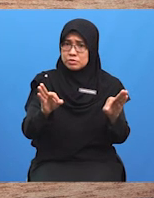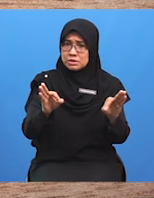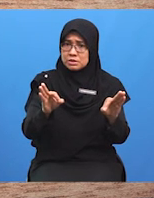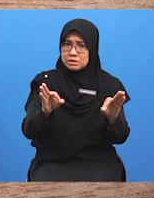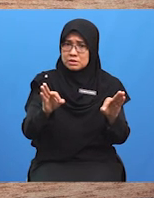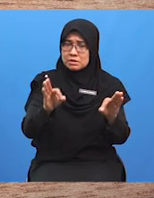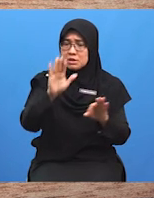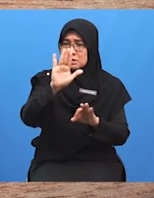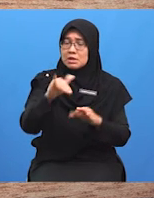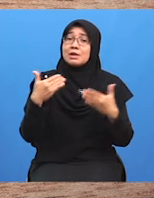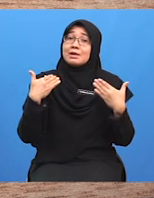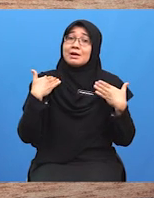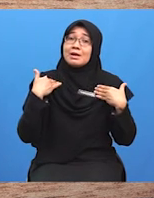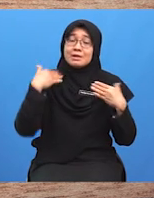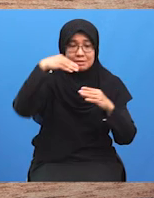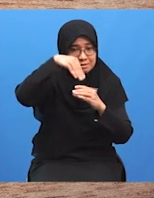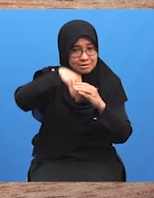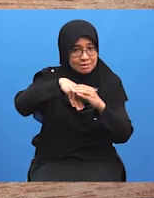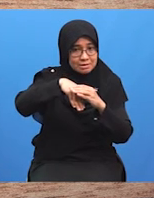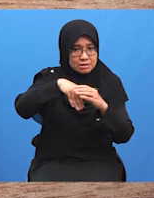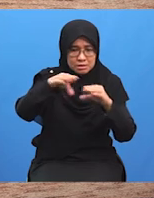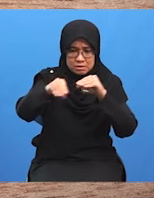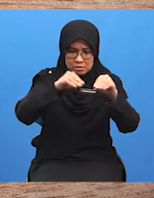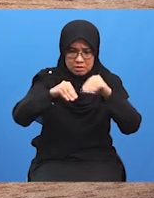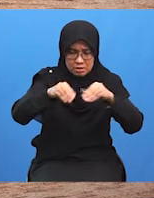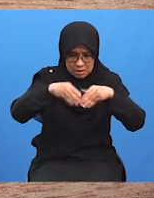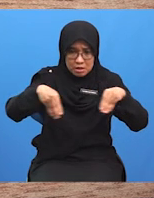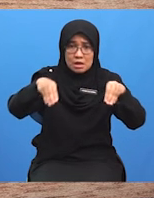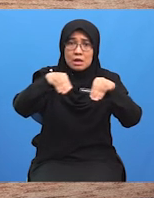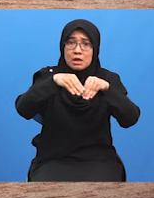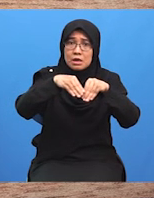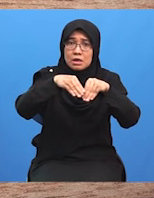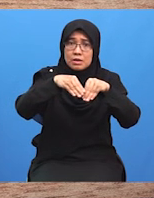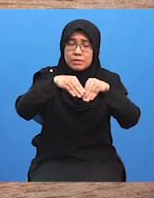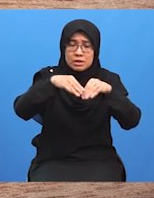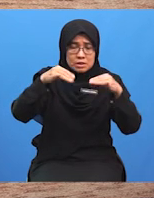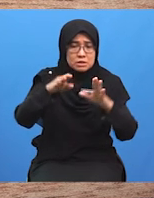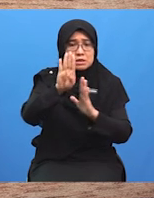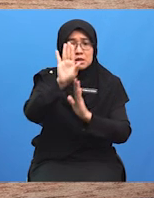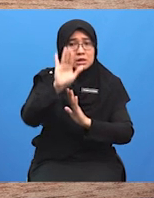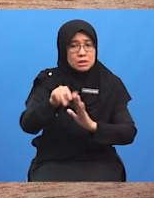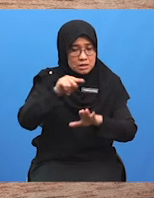disertakan dalam pembelian telefon yang dijual di kedai tersebut